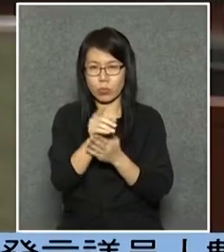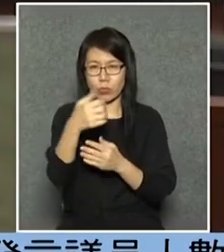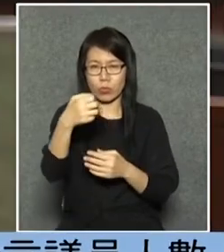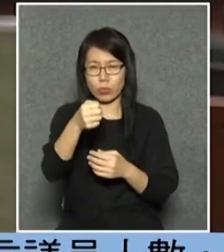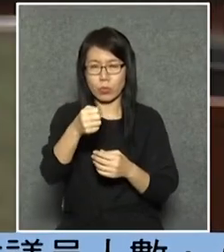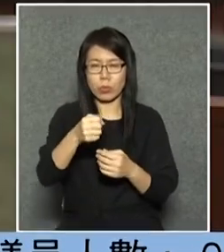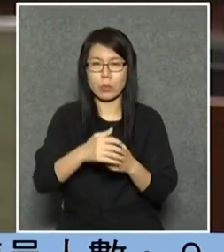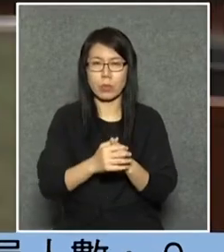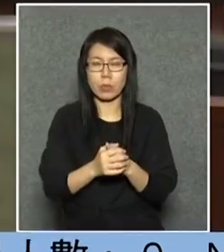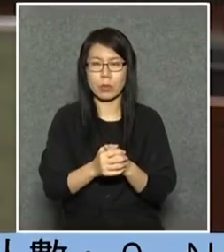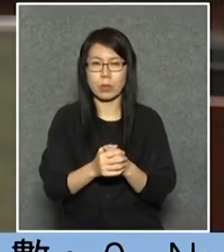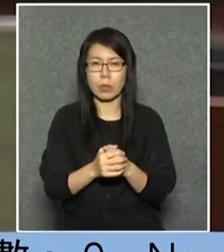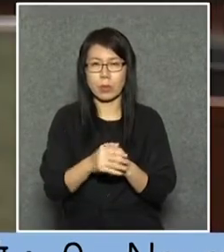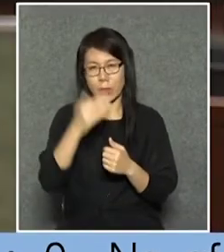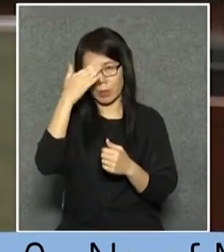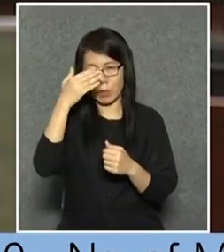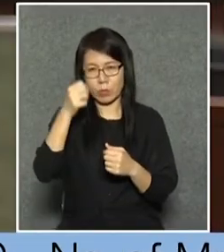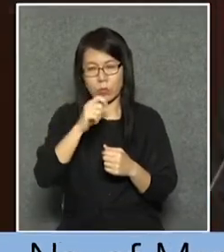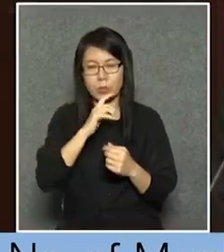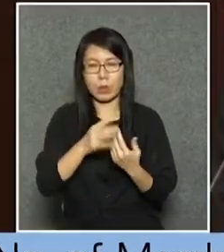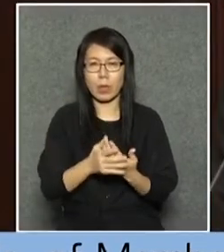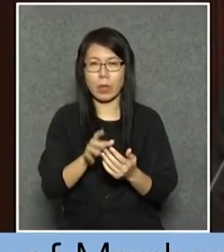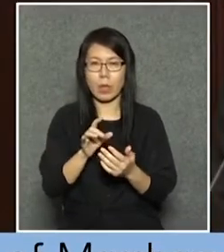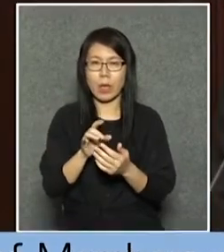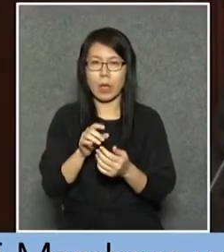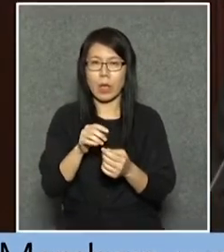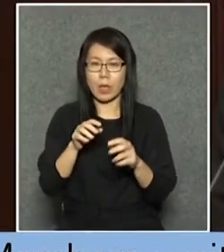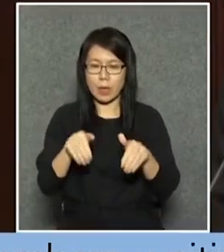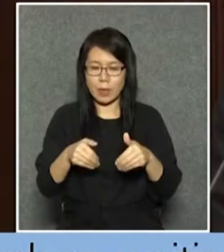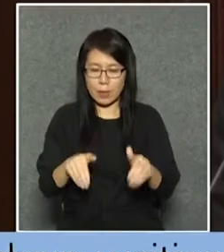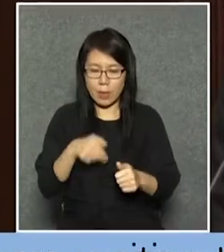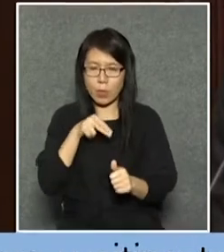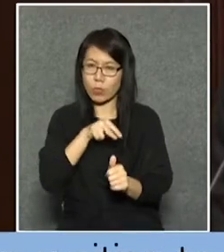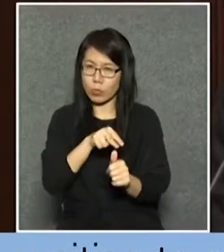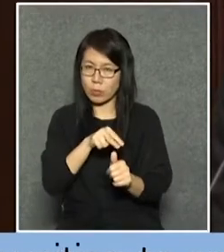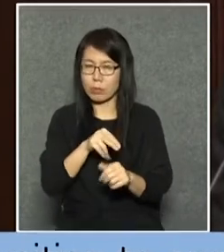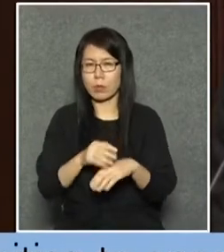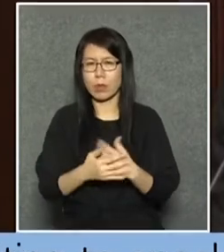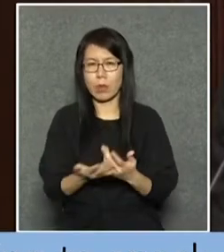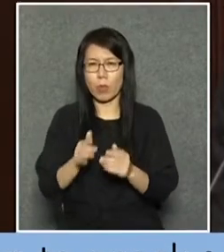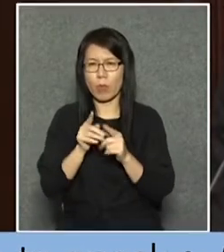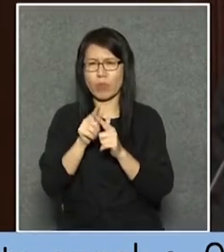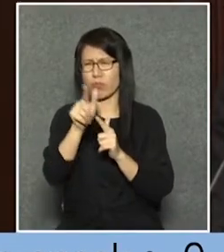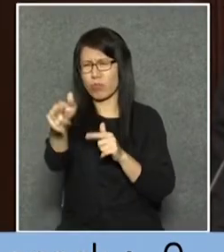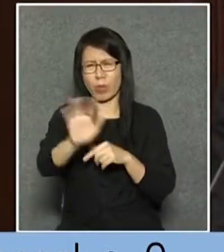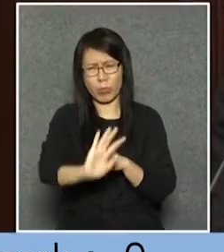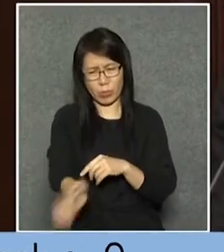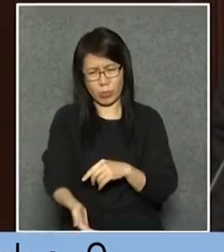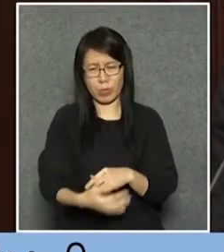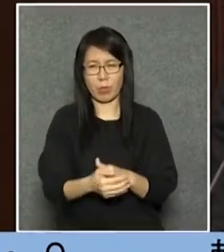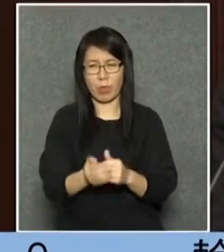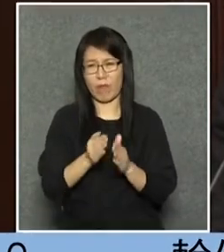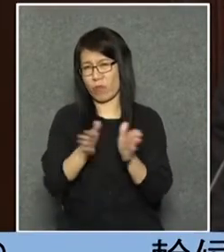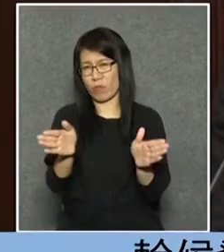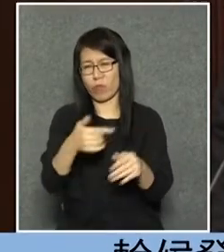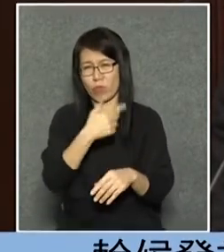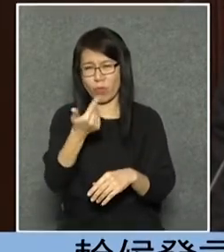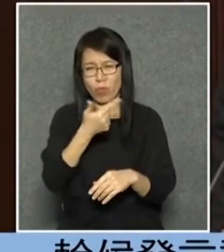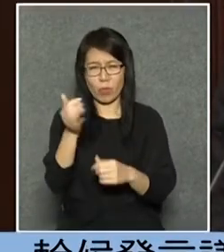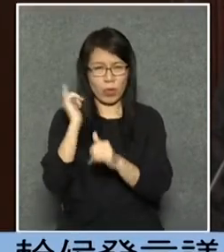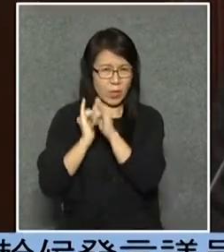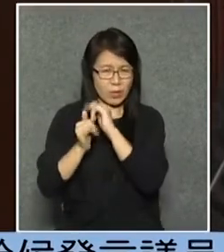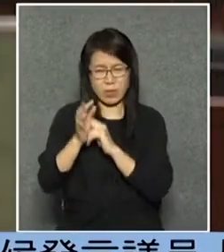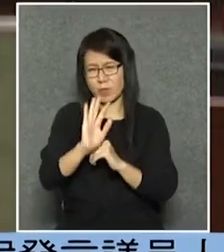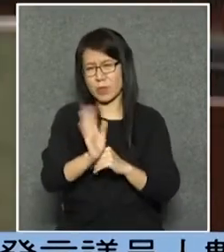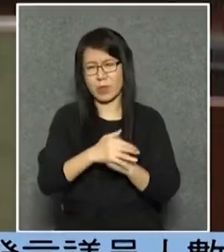的主席便利用管制你不要講到那麼遠好嗎也都不需要講那麼多歷史給我們聽